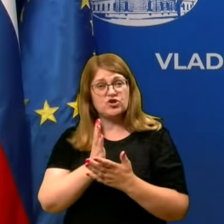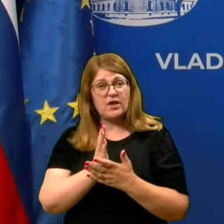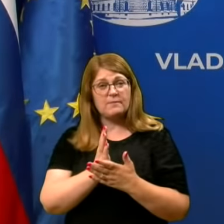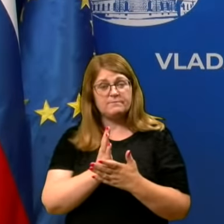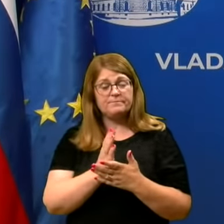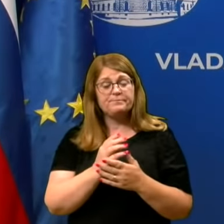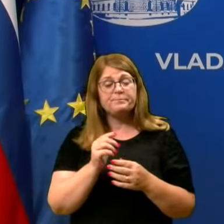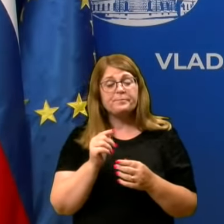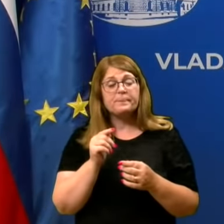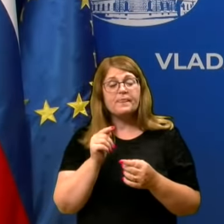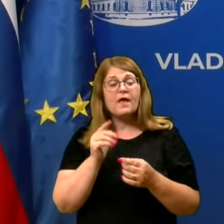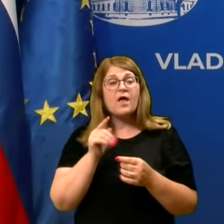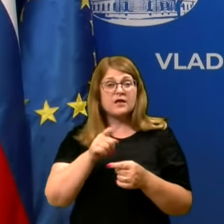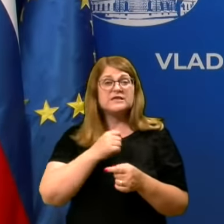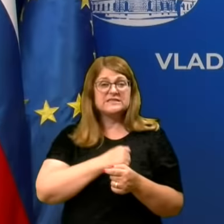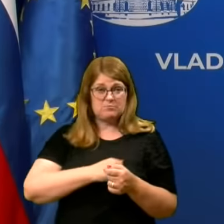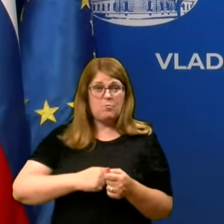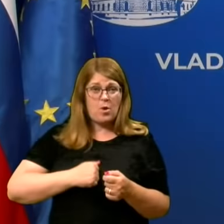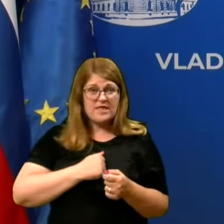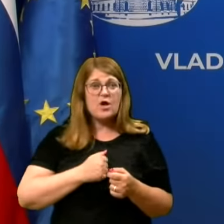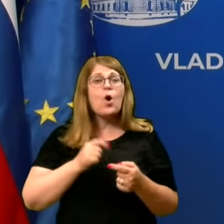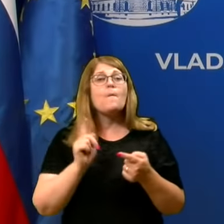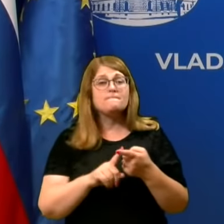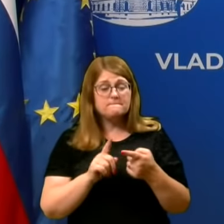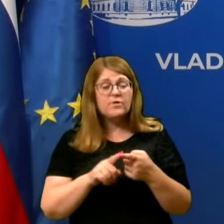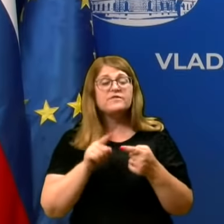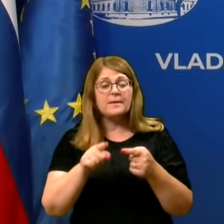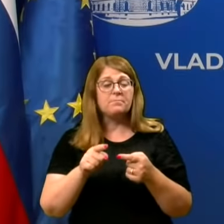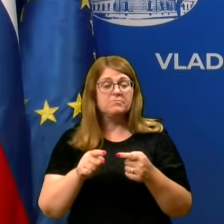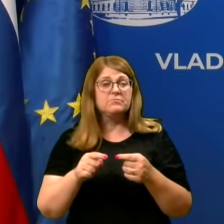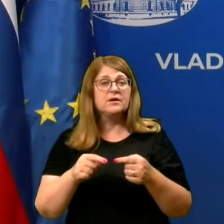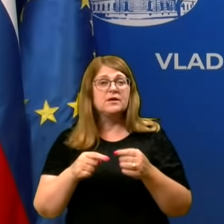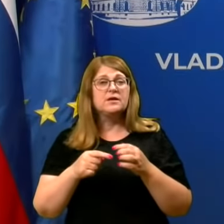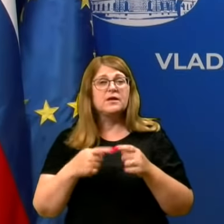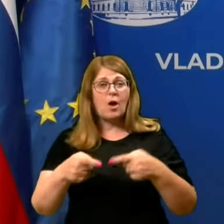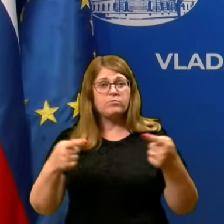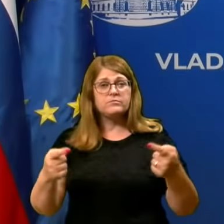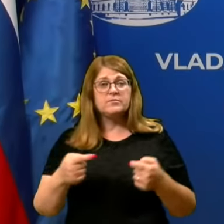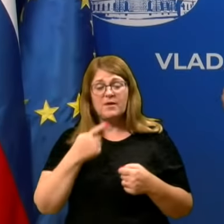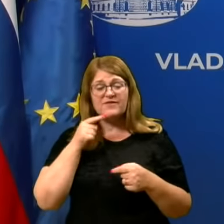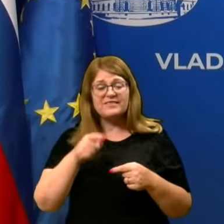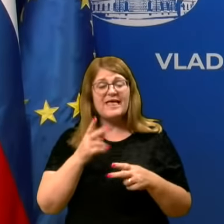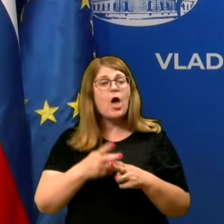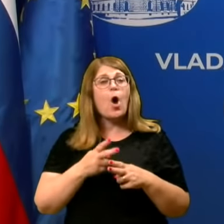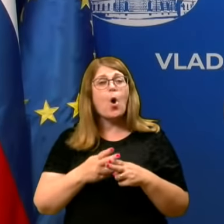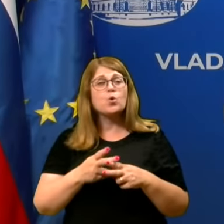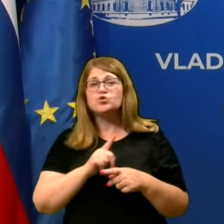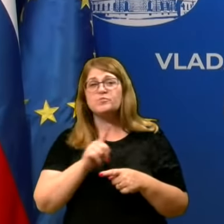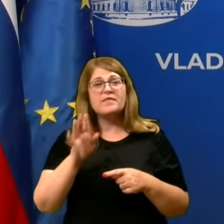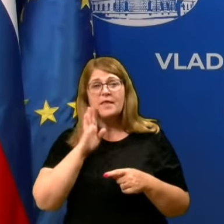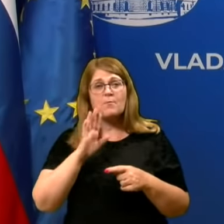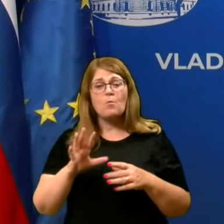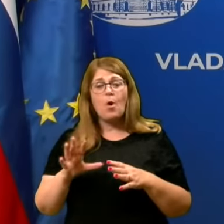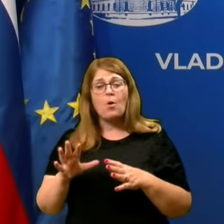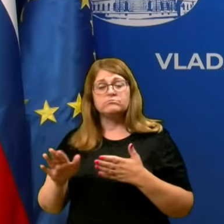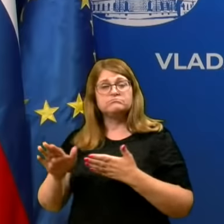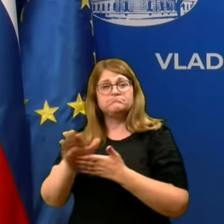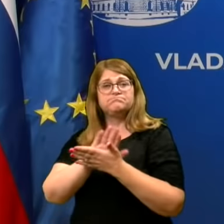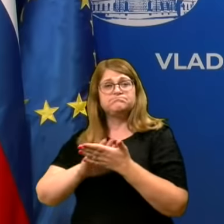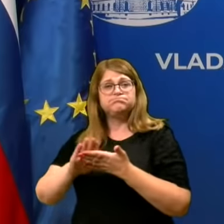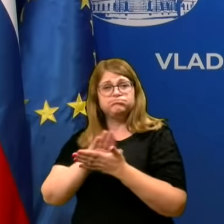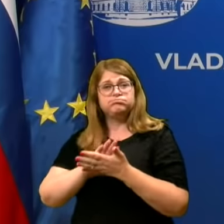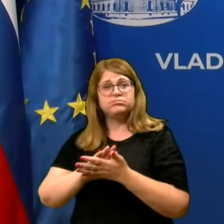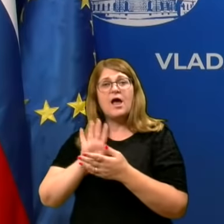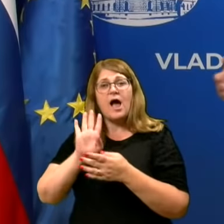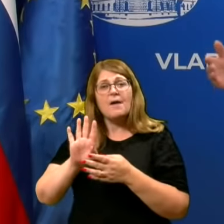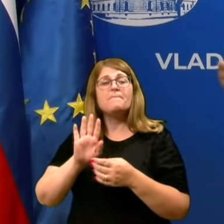čez nekaj dni zboljeli in ta zgoljba se bo nadaljevala, nadaljevala, nadaljevala in brozaprav te okužbe ne bo nikoli pogasili v domu, dokaj ne bojo vsi zboljeli na koncu, ne, eden